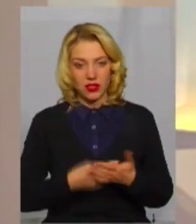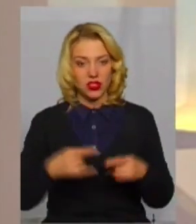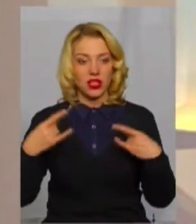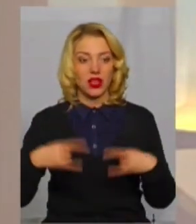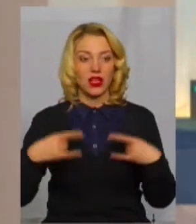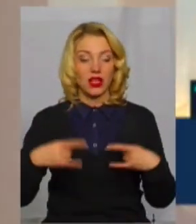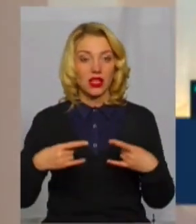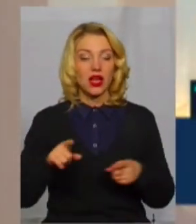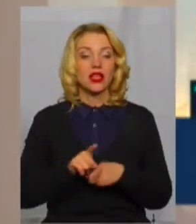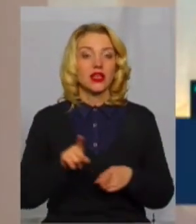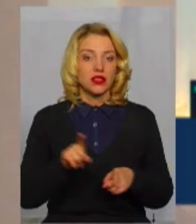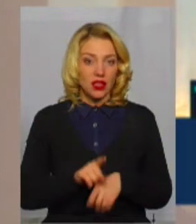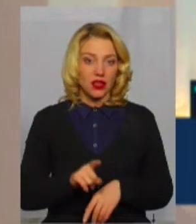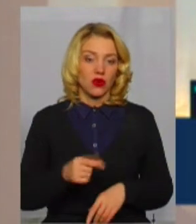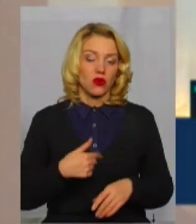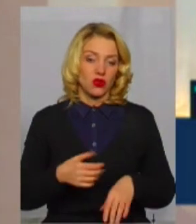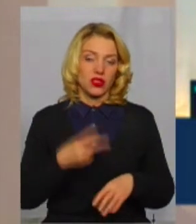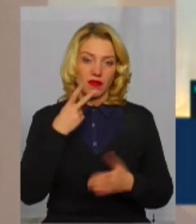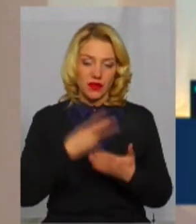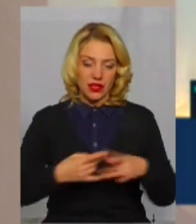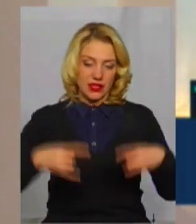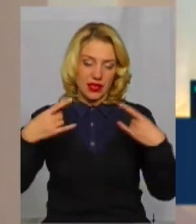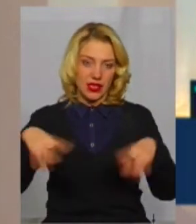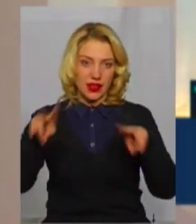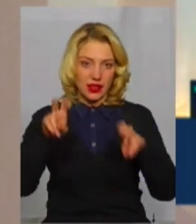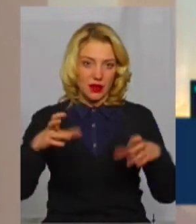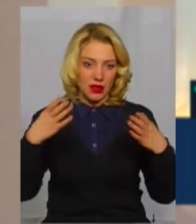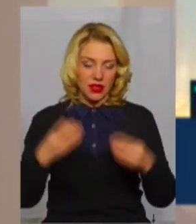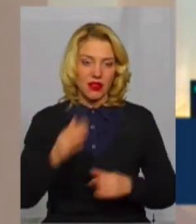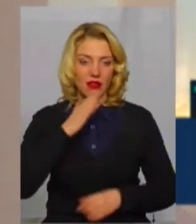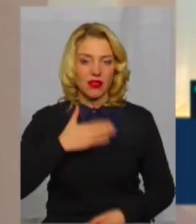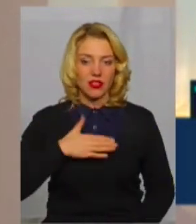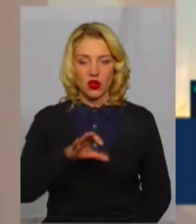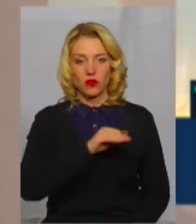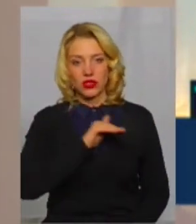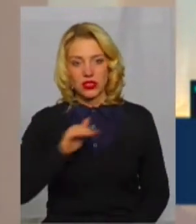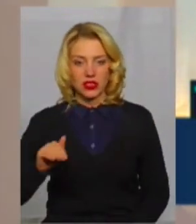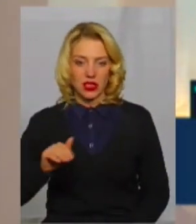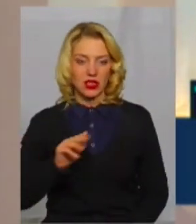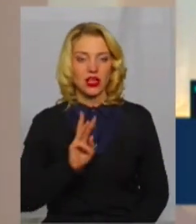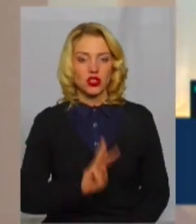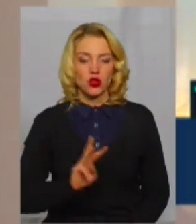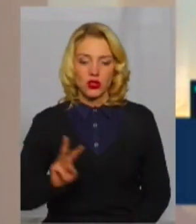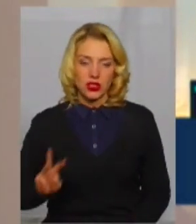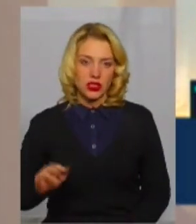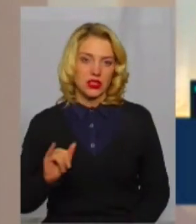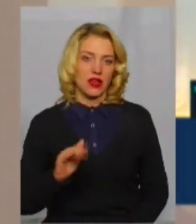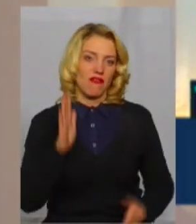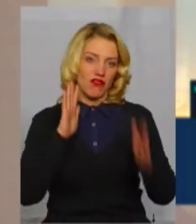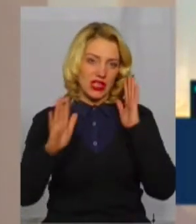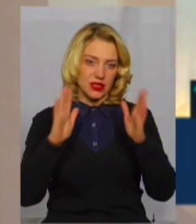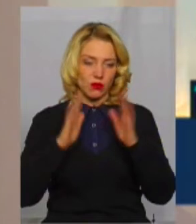екрані, а також дивитися трансляцію теми дня на нашій офіційній сторінці у мережі Фейсбук.